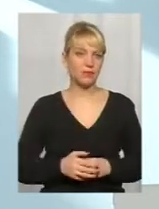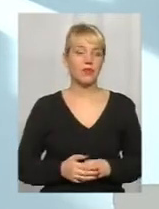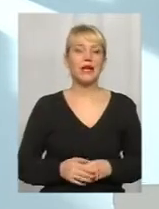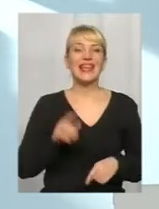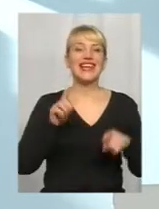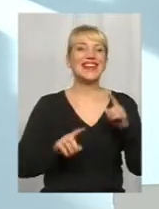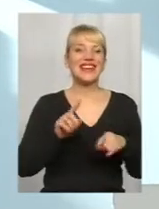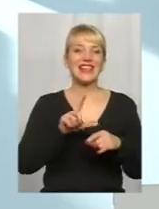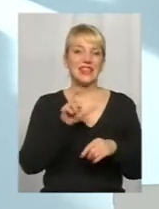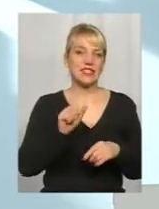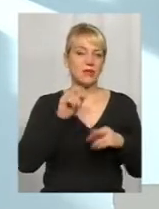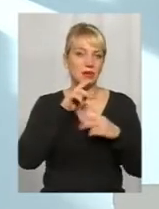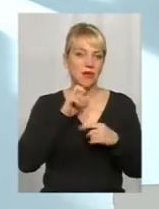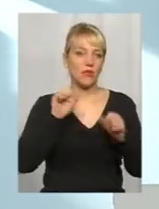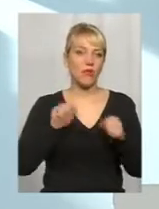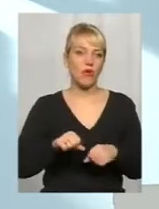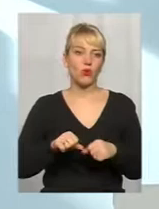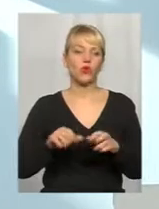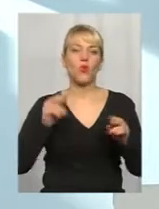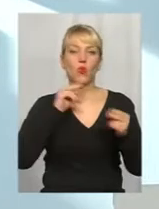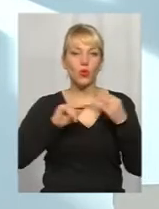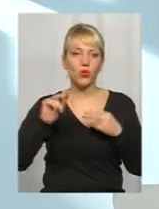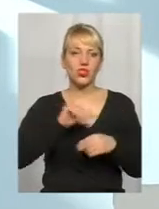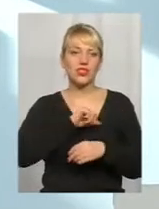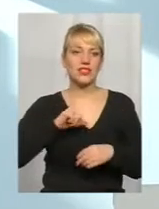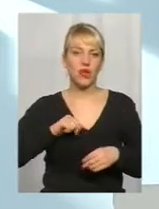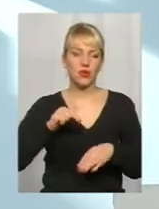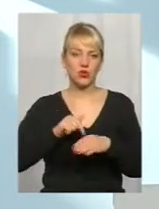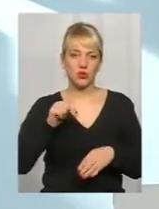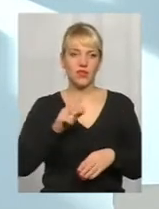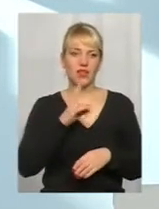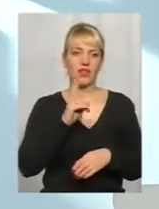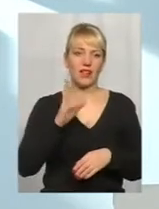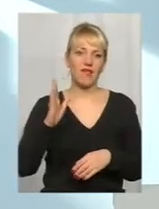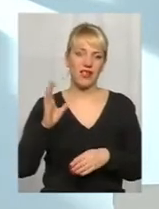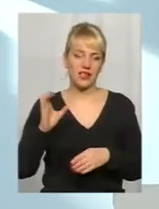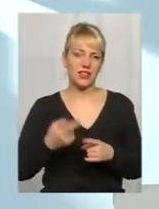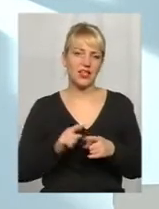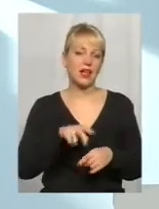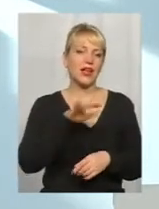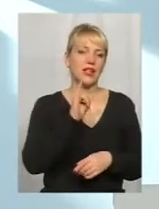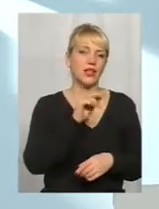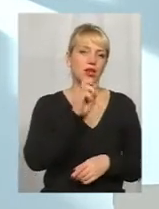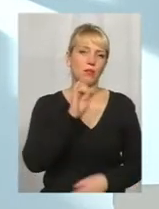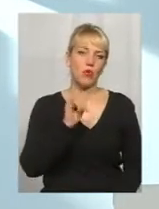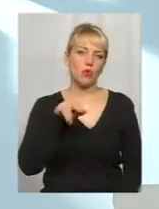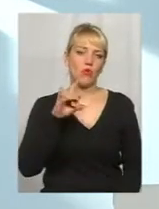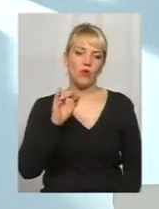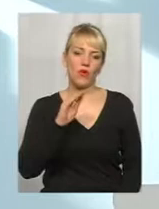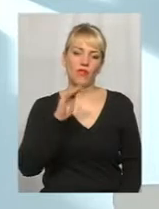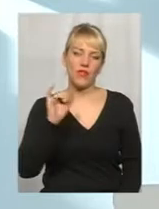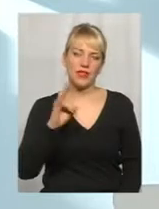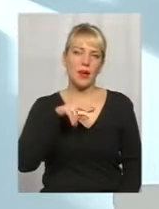Некоторі з препаратів можуть улучшити самочувствие. Це, прежде всего, те самі НПВС, т. е. бупрофен і парацетамол. Хоча, я не